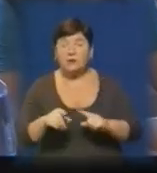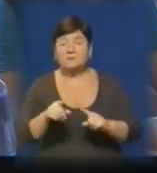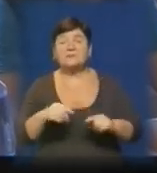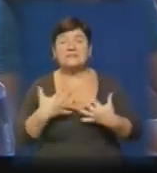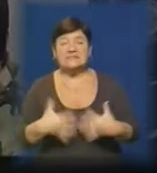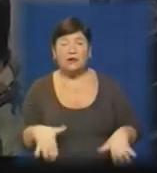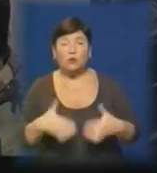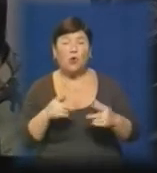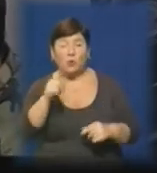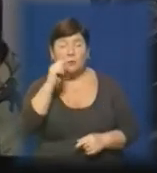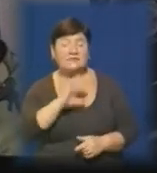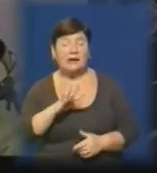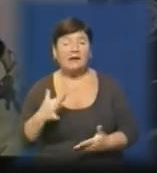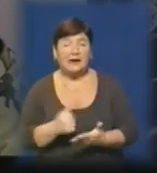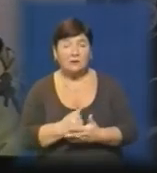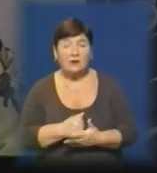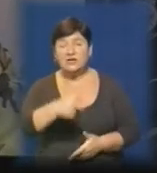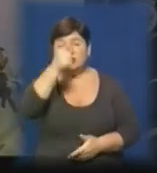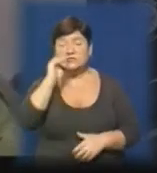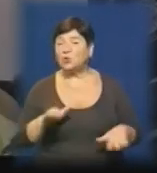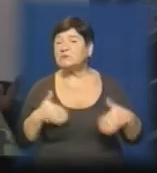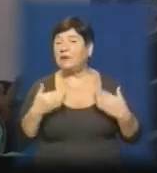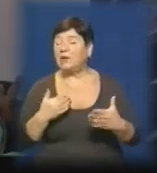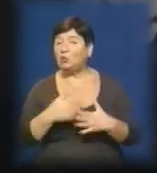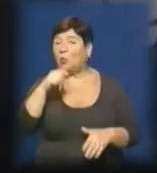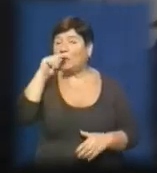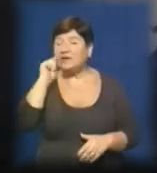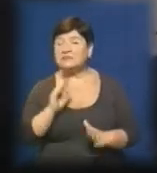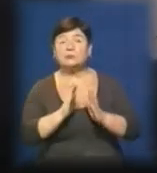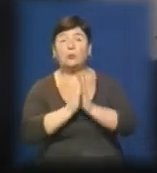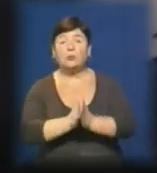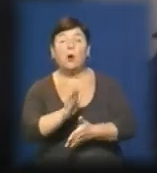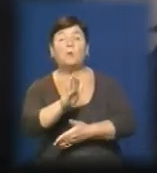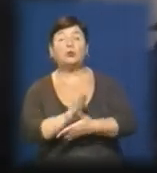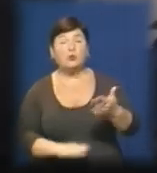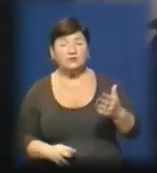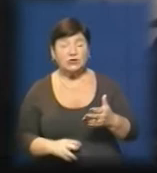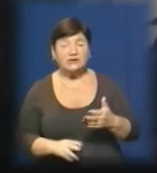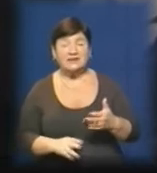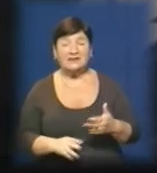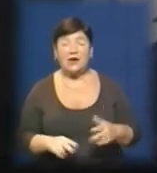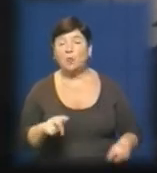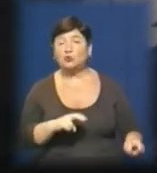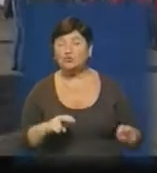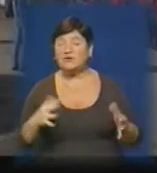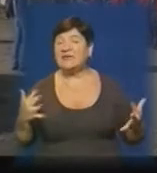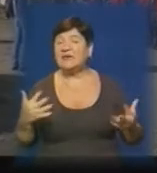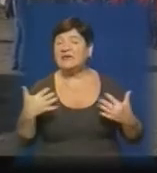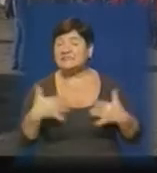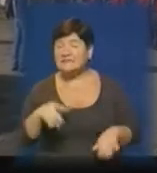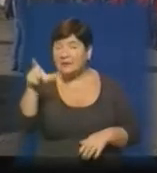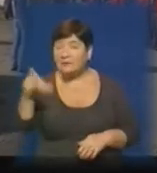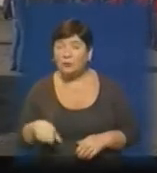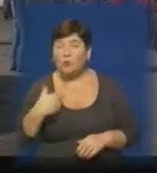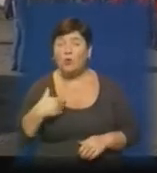знайдено і досі. Представники чеського консульства звернулись до української сторони з проханням продовжити пошуки зникло. 29 серпня розпочались